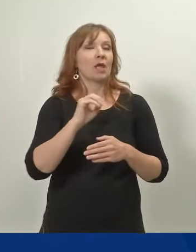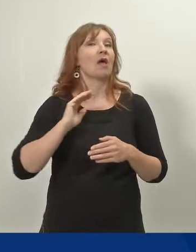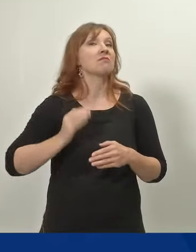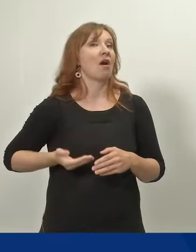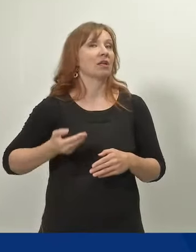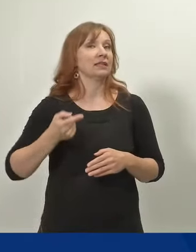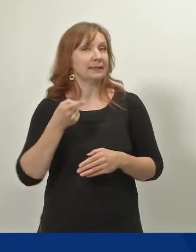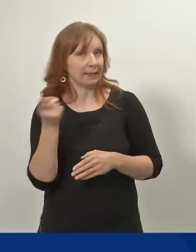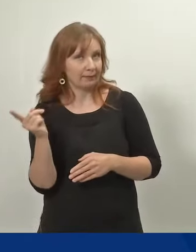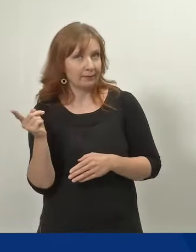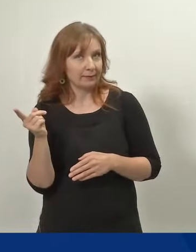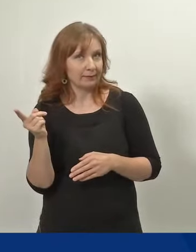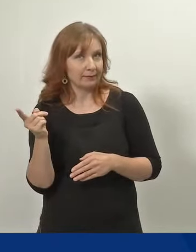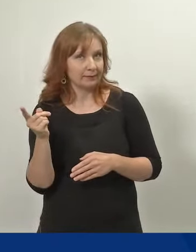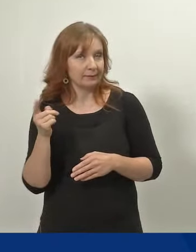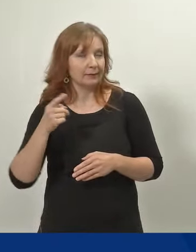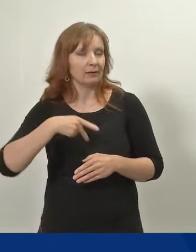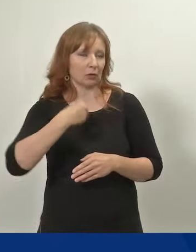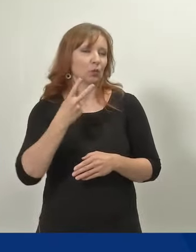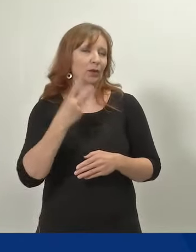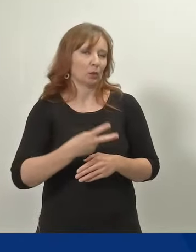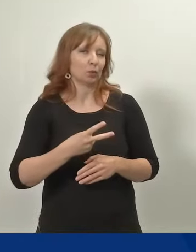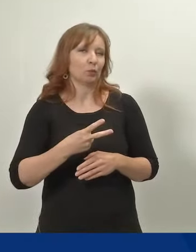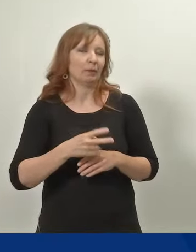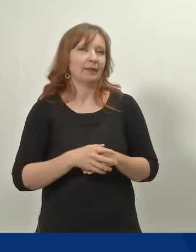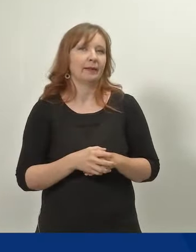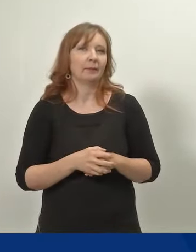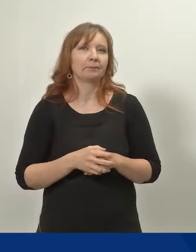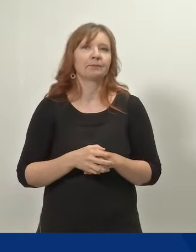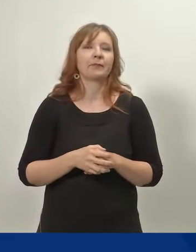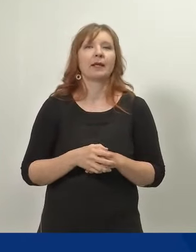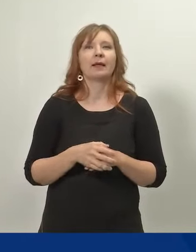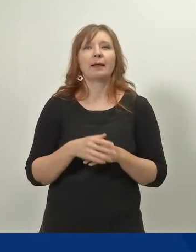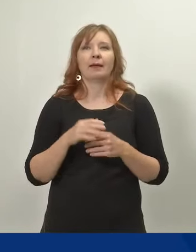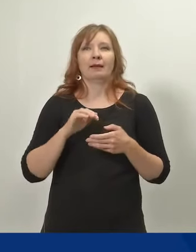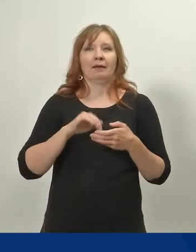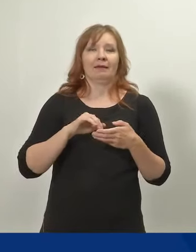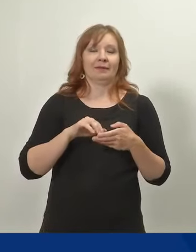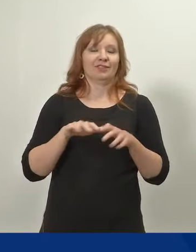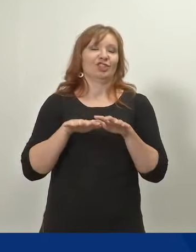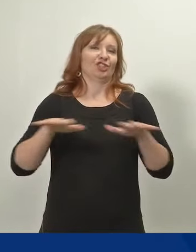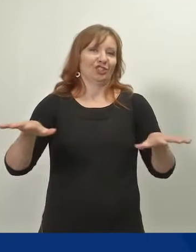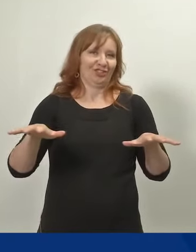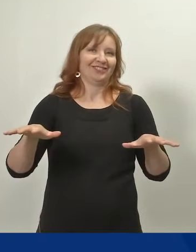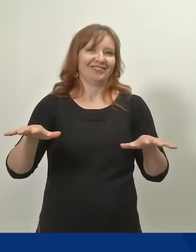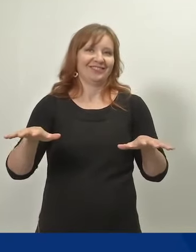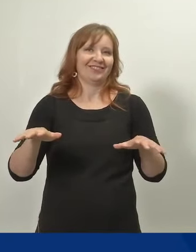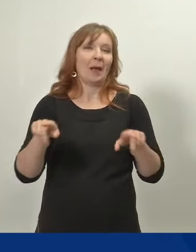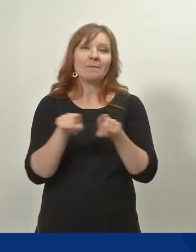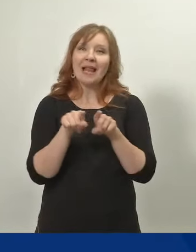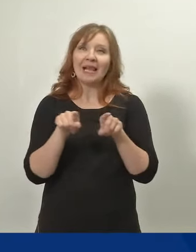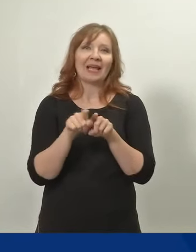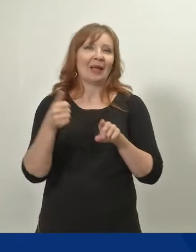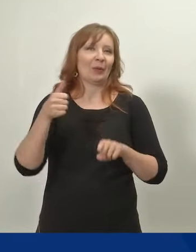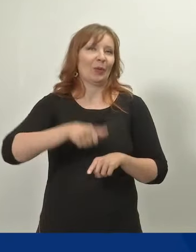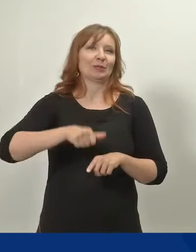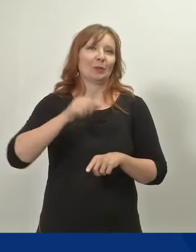käyttämiä vuonna 2020, eli aika suuri osuus lähes 90